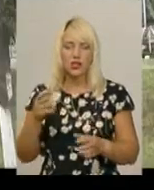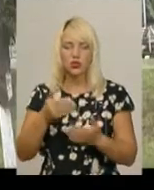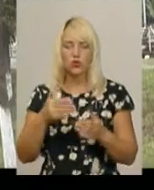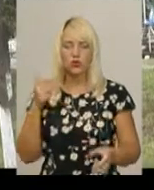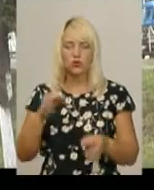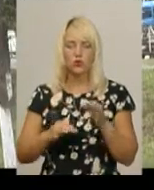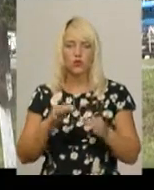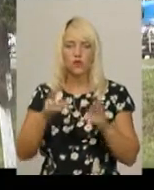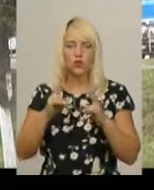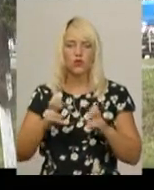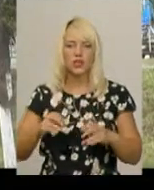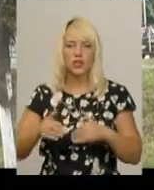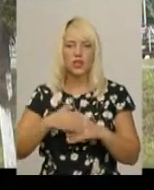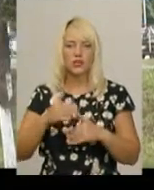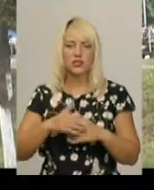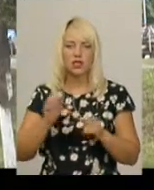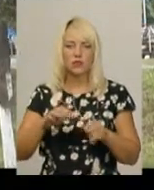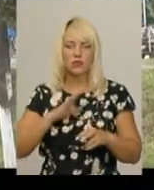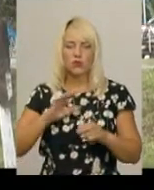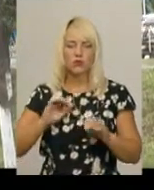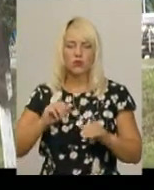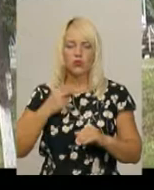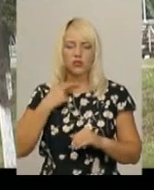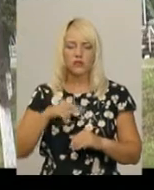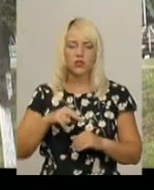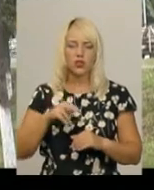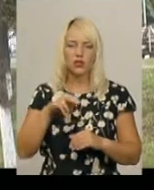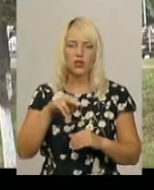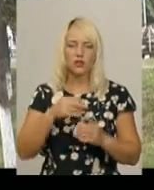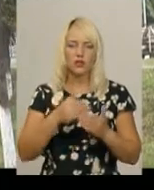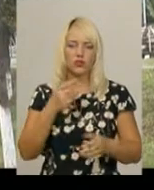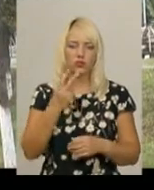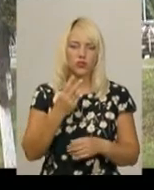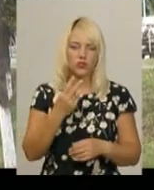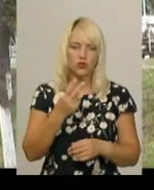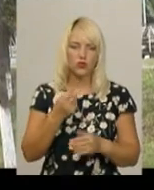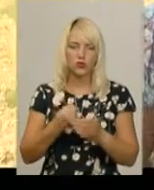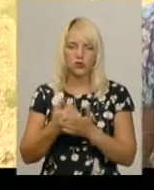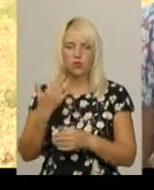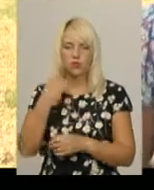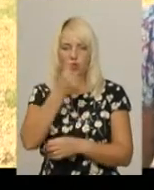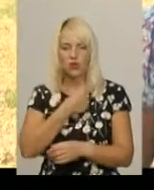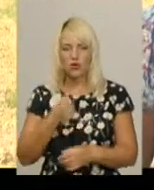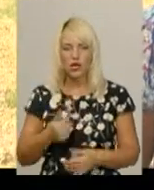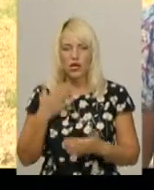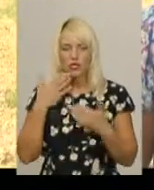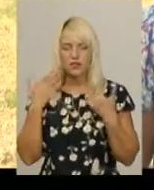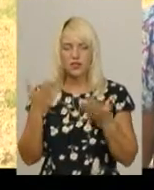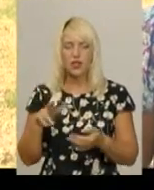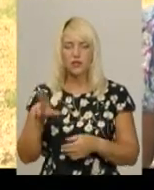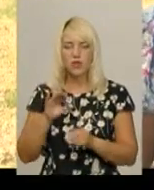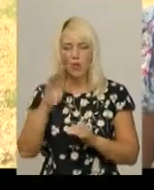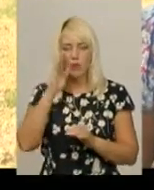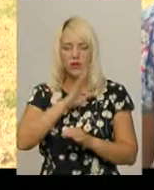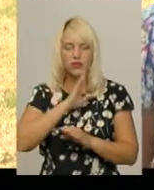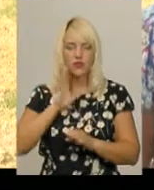Санксія статті передбачає обмеження волі від 2 до 5 років або позбавлення волі на той самий срок. Звертаємося до батьків,